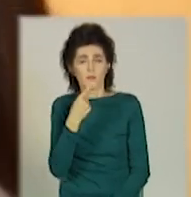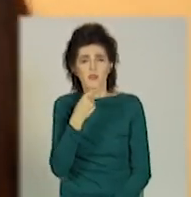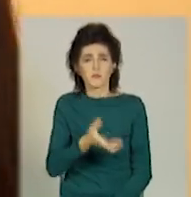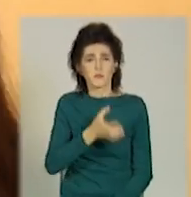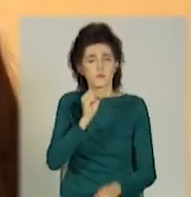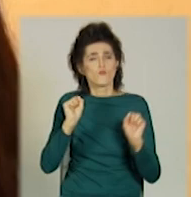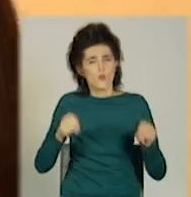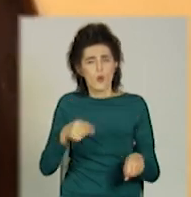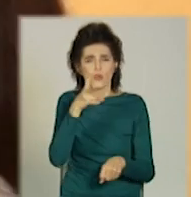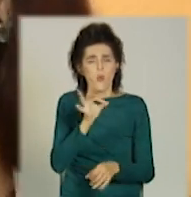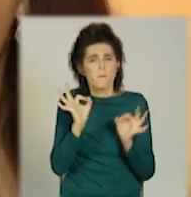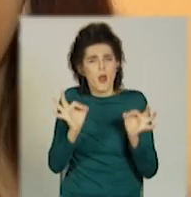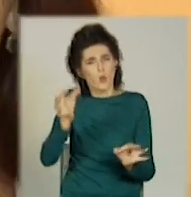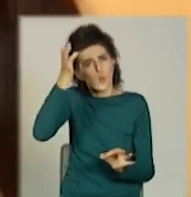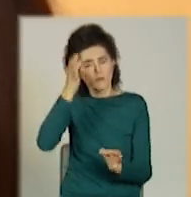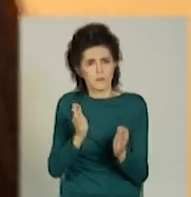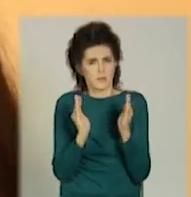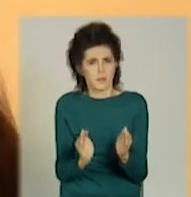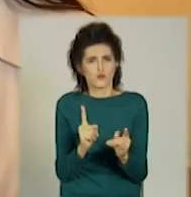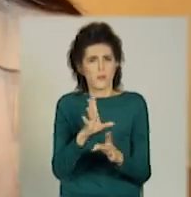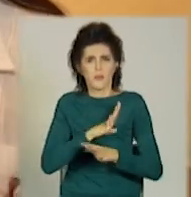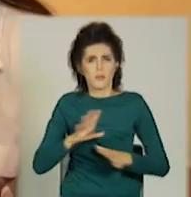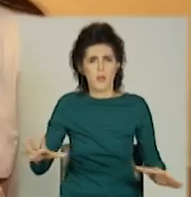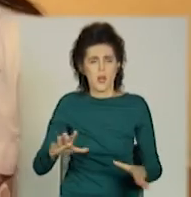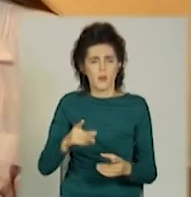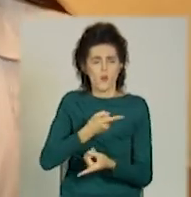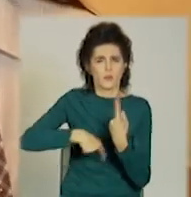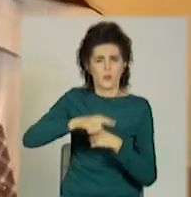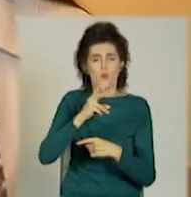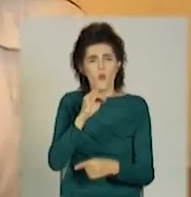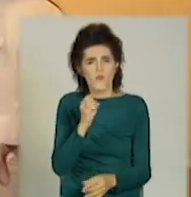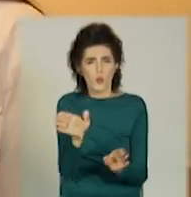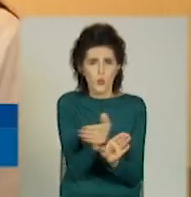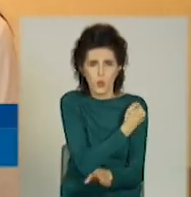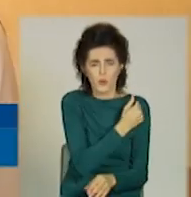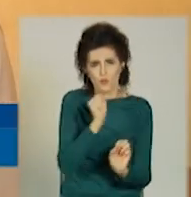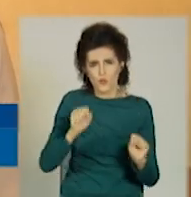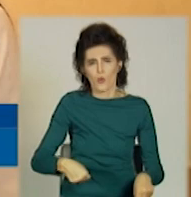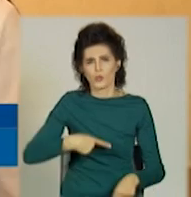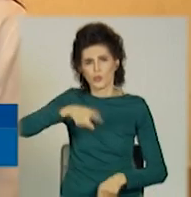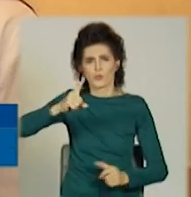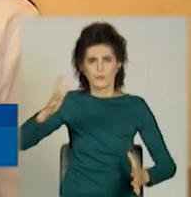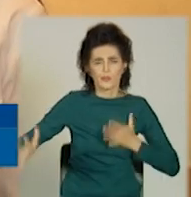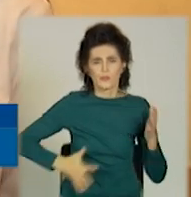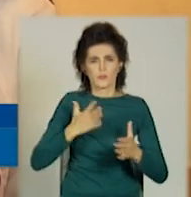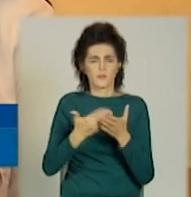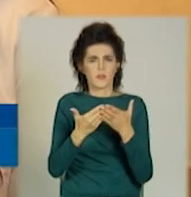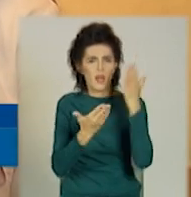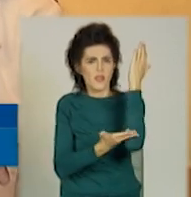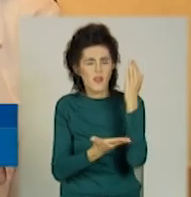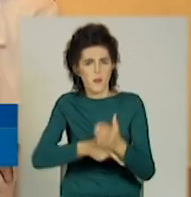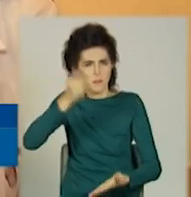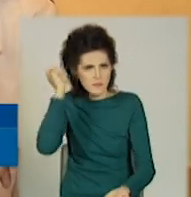шкави може призвести до синдрому нервового перезбудження. Уберіть кофе, пійдіть краще, ті ж дрова покаліть, попригайте, візьміть